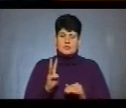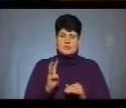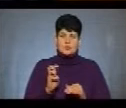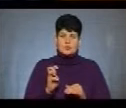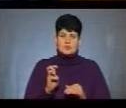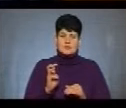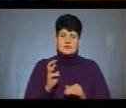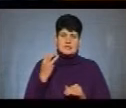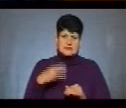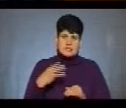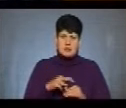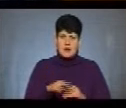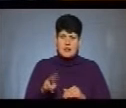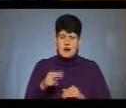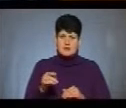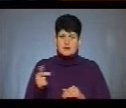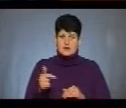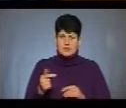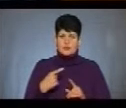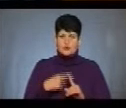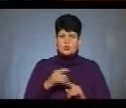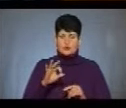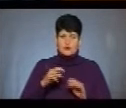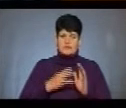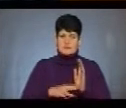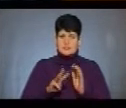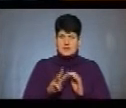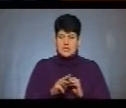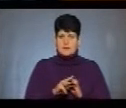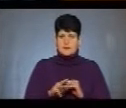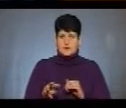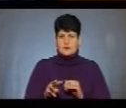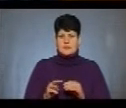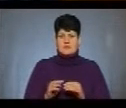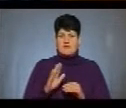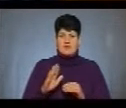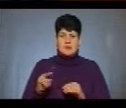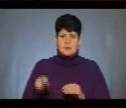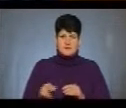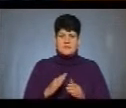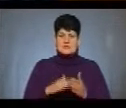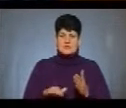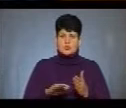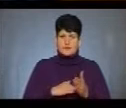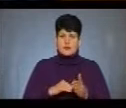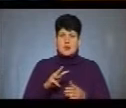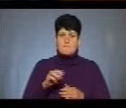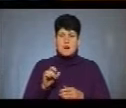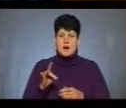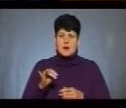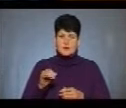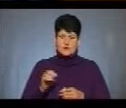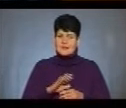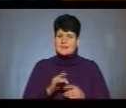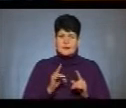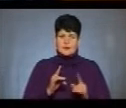мільярдів гривень і відповідно плюс 0,83% зростання ВВП. Скасування мораторів – не лише про доходи в